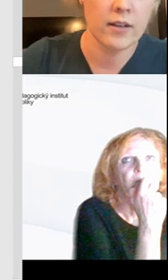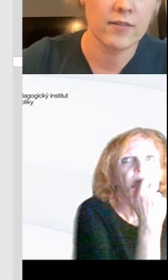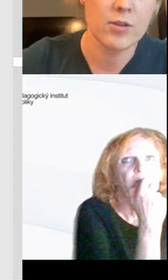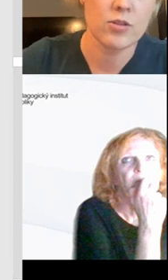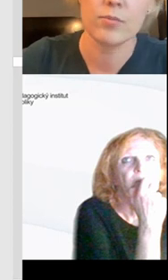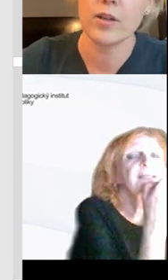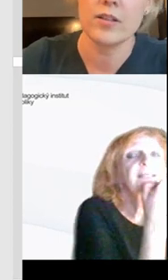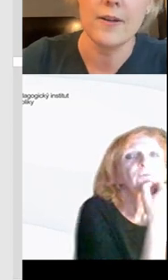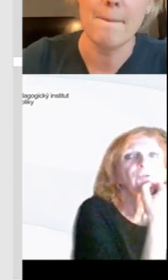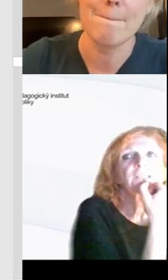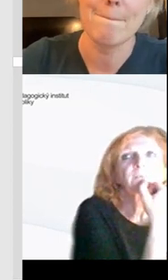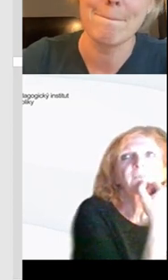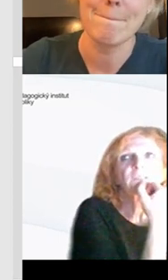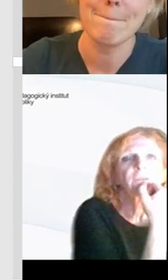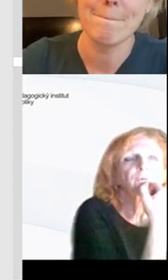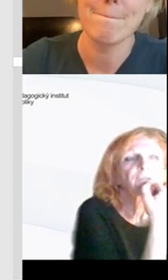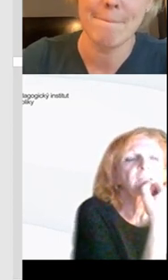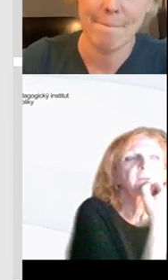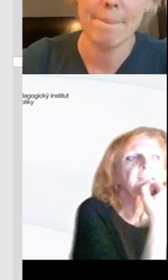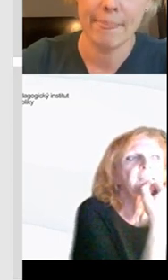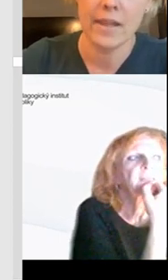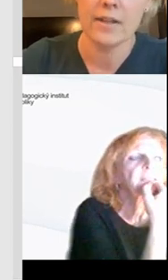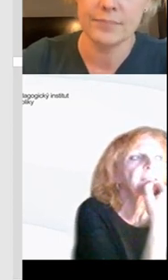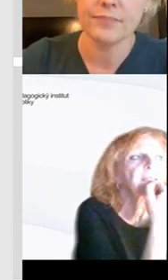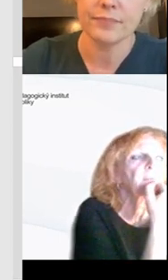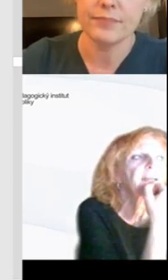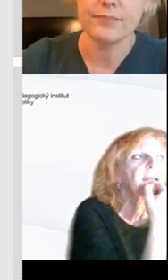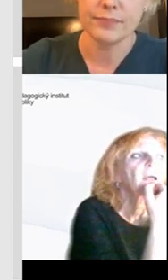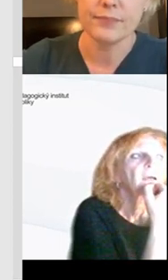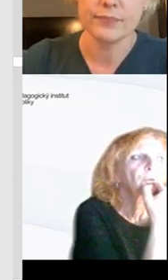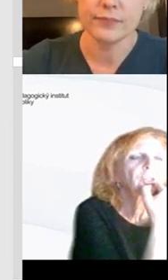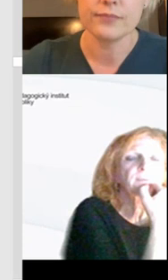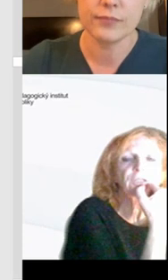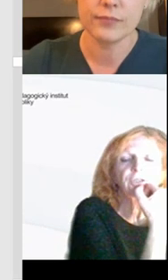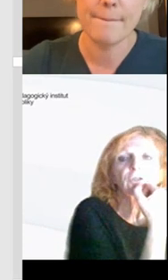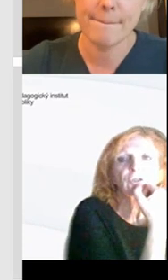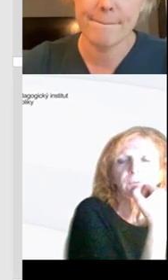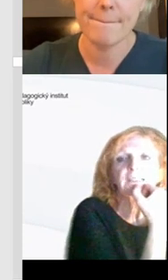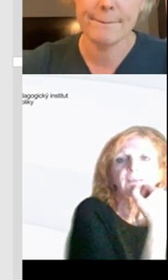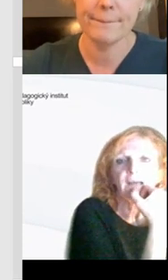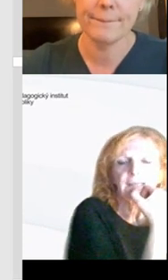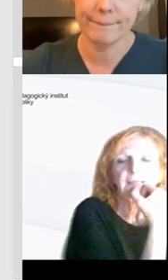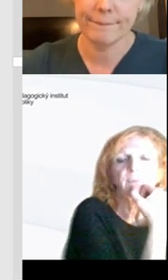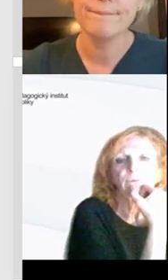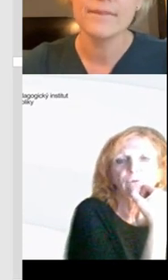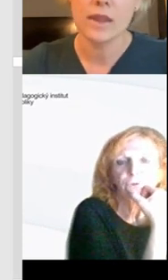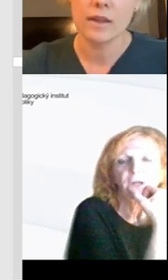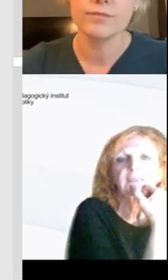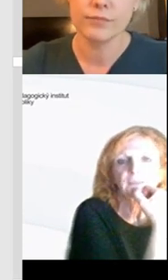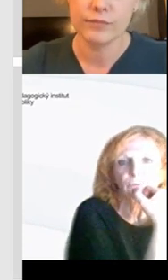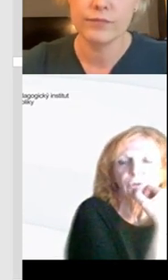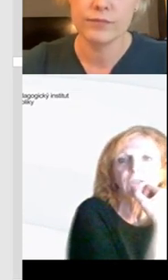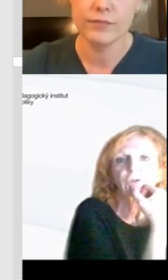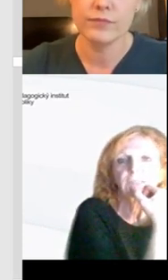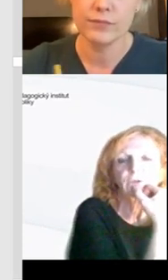Tak možná Renata vám ještě... Ne, ne, určitě jsme ve shodě. Možná třeba v těch tematických plánech určitě příští, když to budete zavádět a pak už